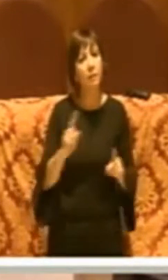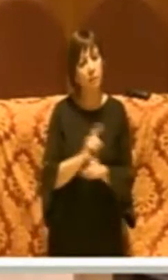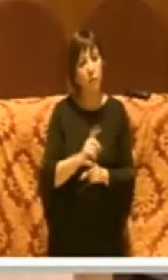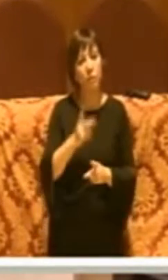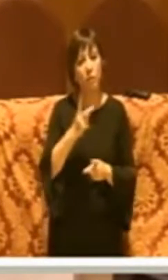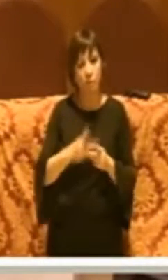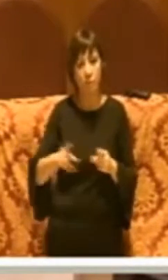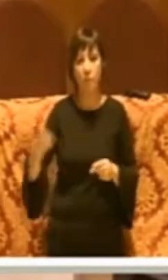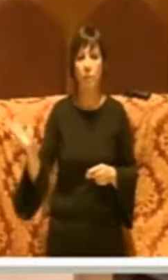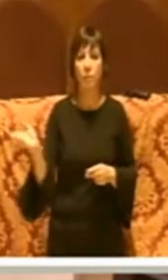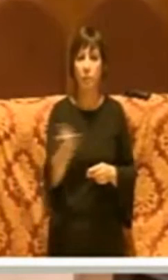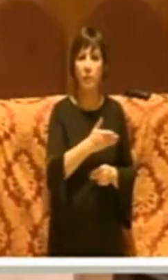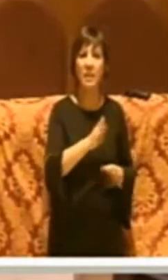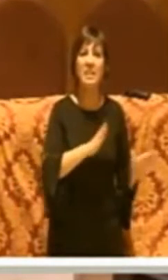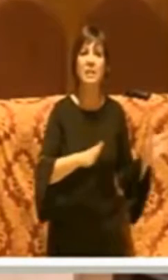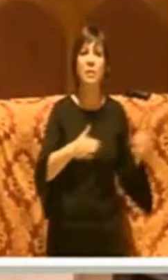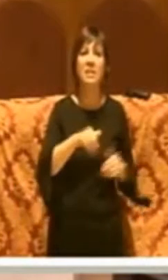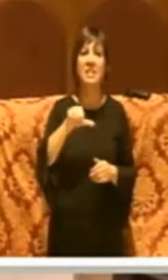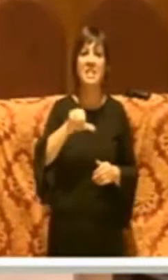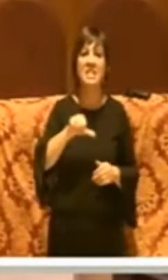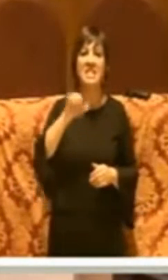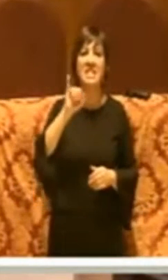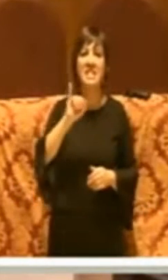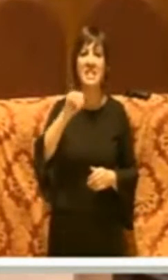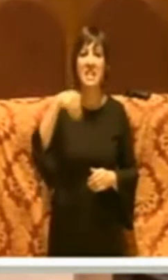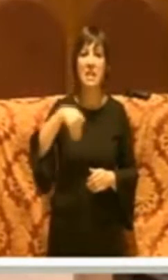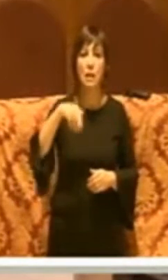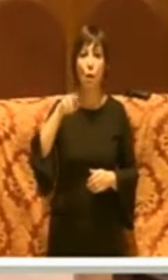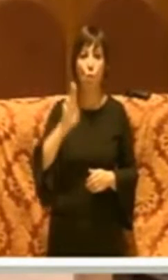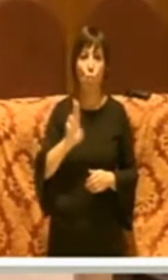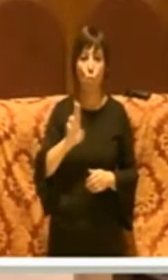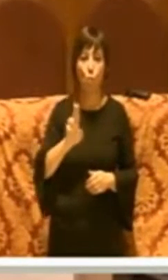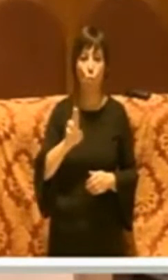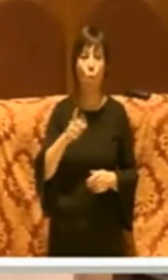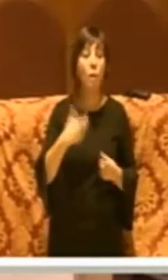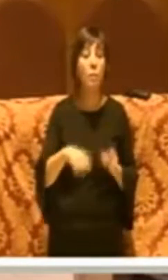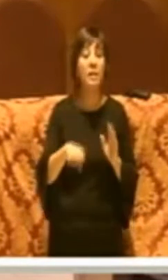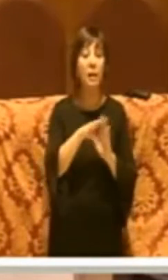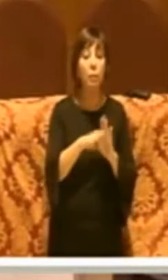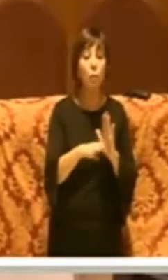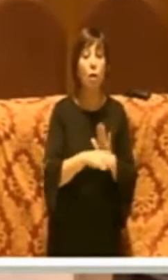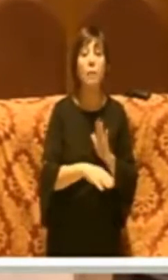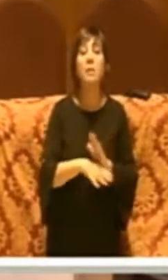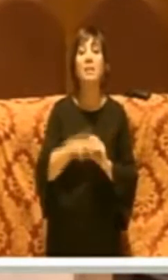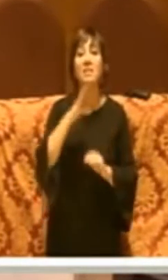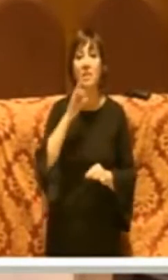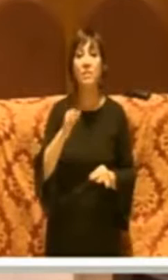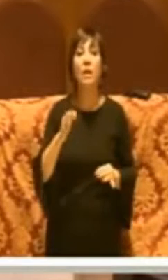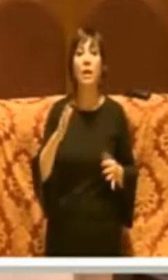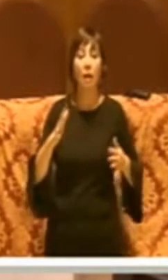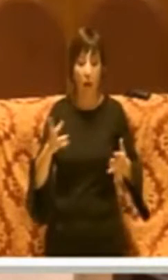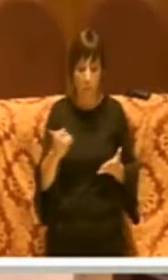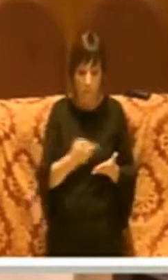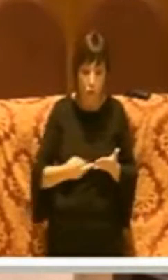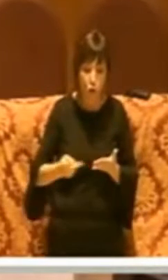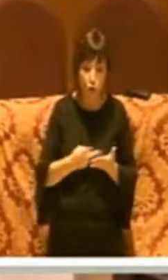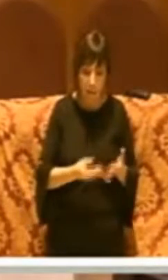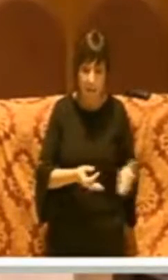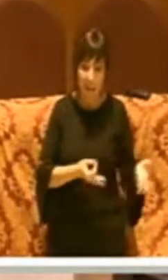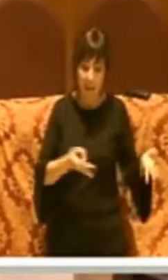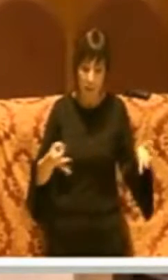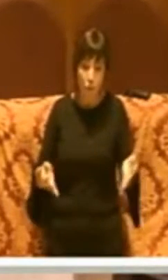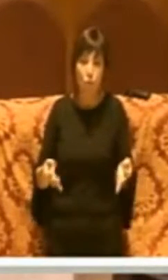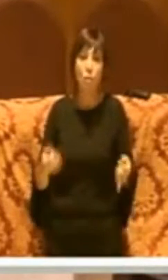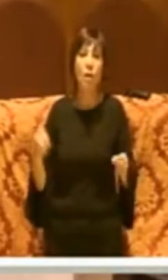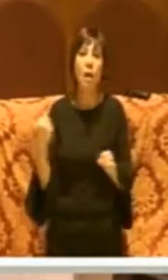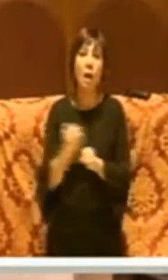giro proprio al Dipartimento Simu, perché programmare vuol dire mettere in campo la progettazione, chiaramente nei